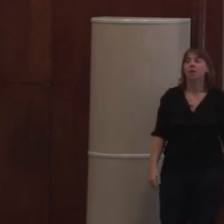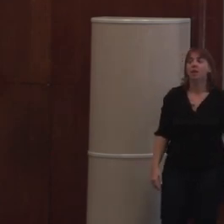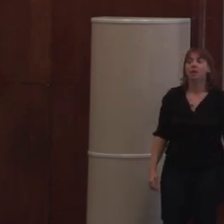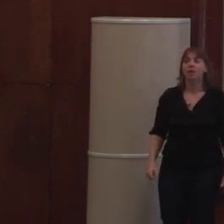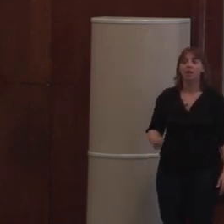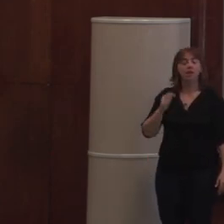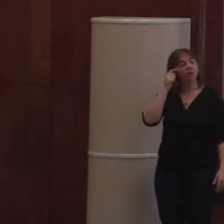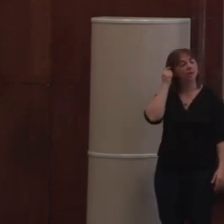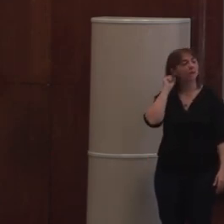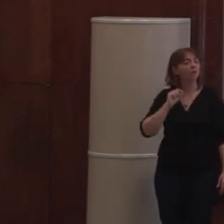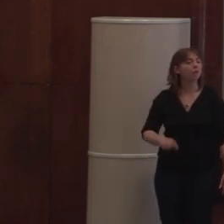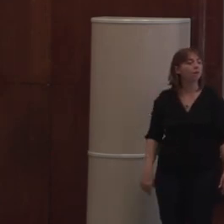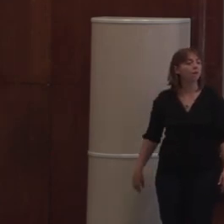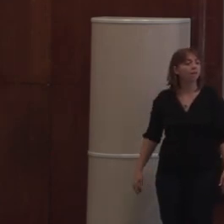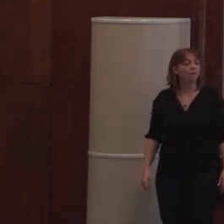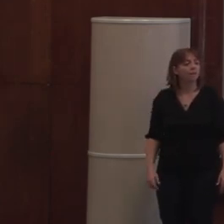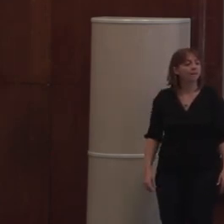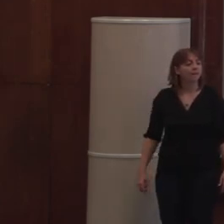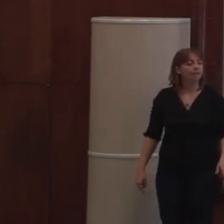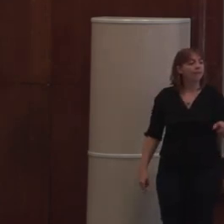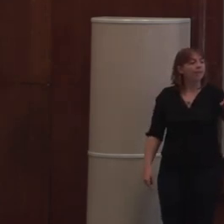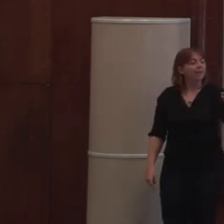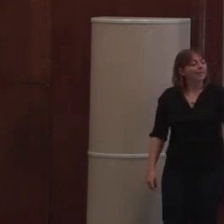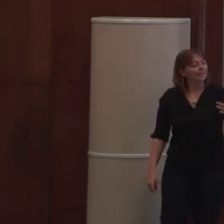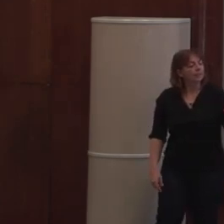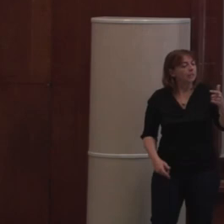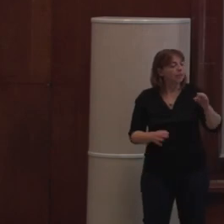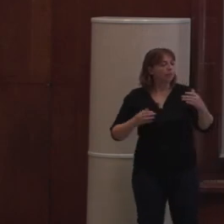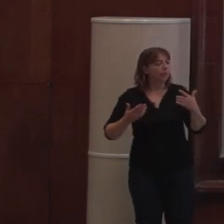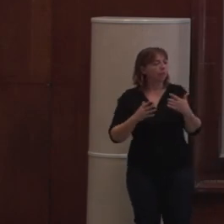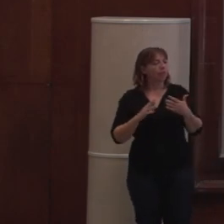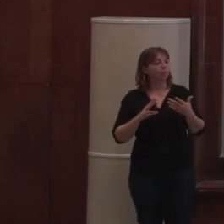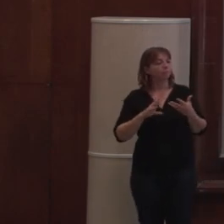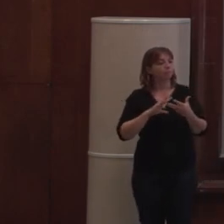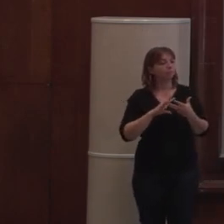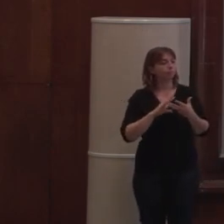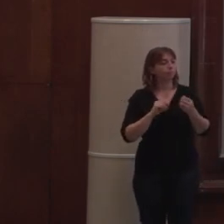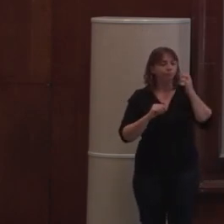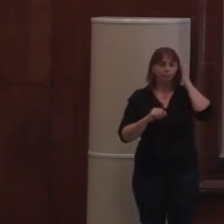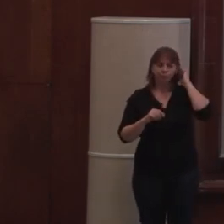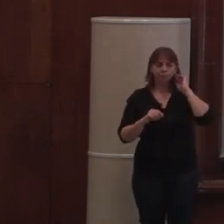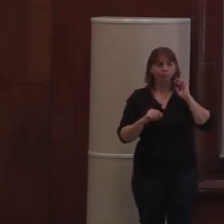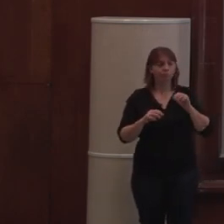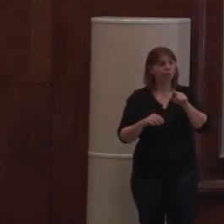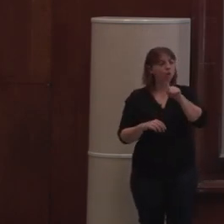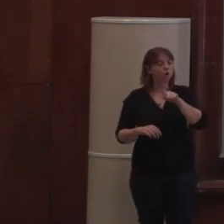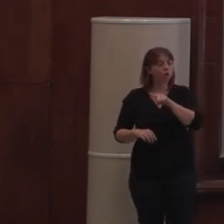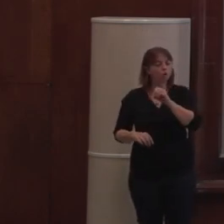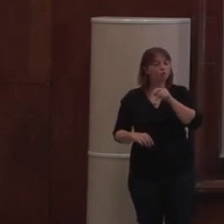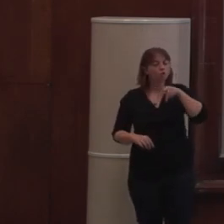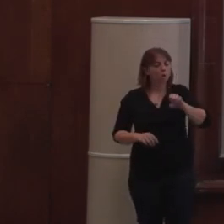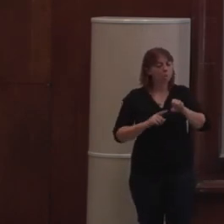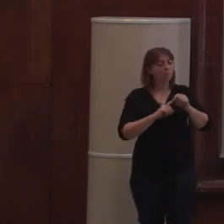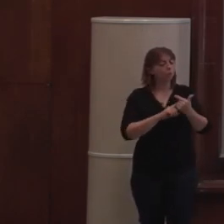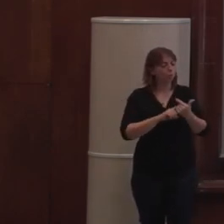Vous parlez de pouvoir changer de la version vieille à